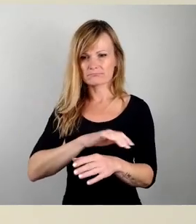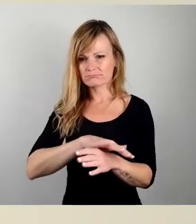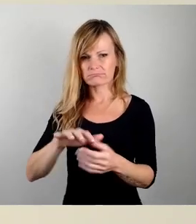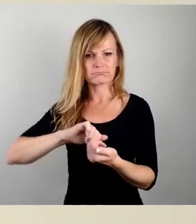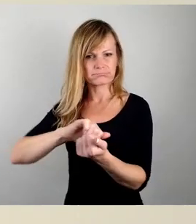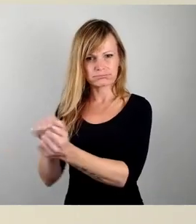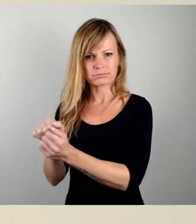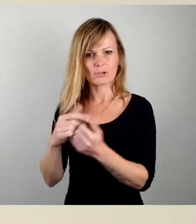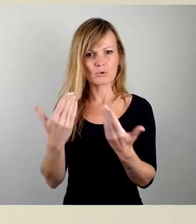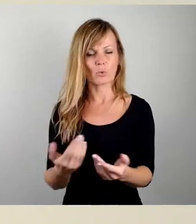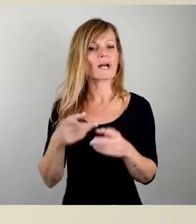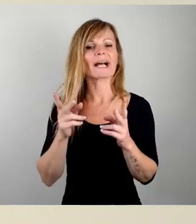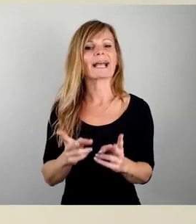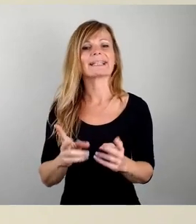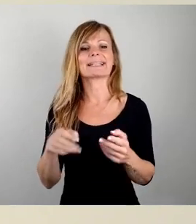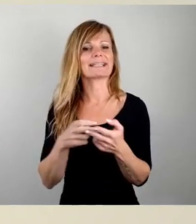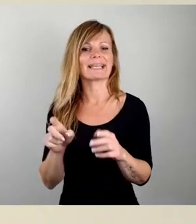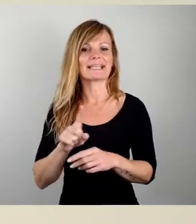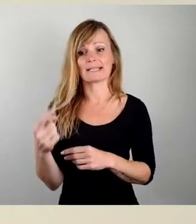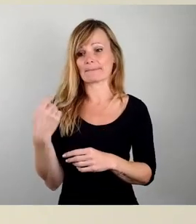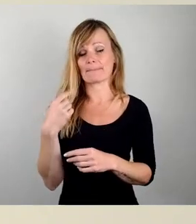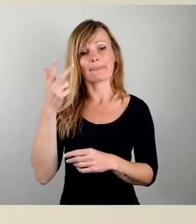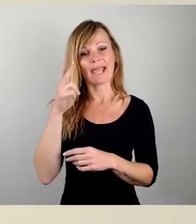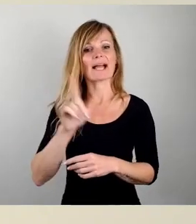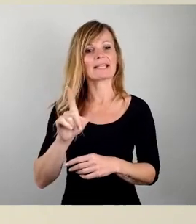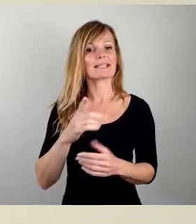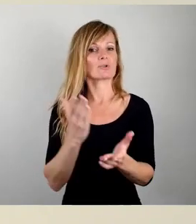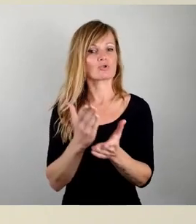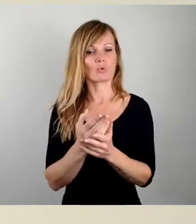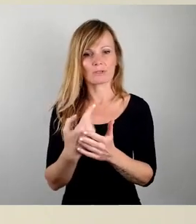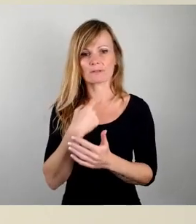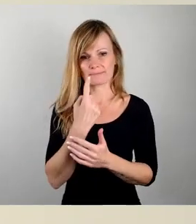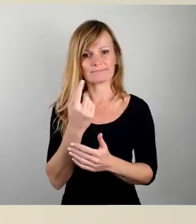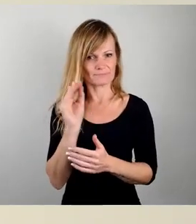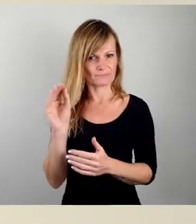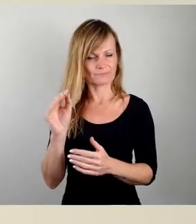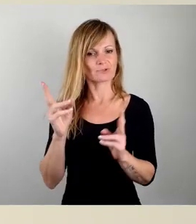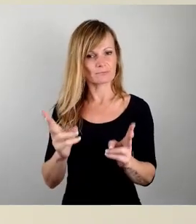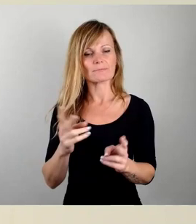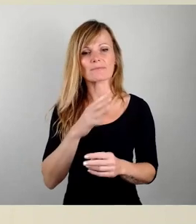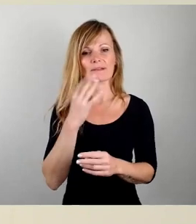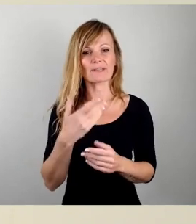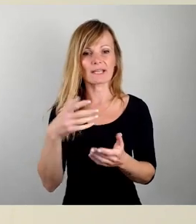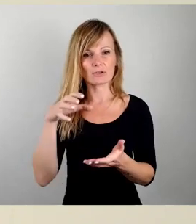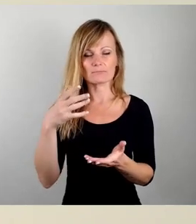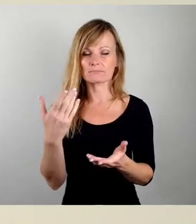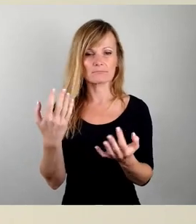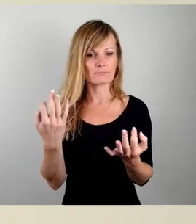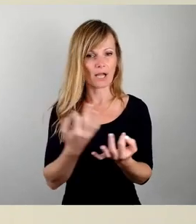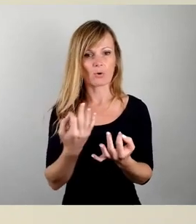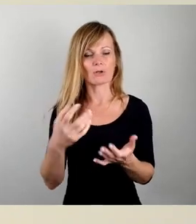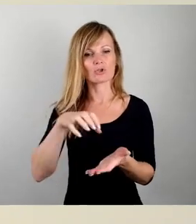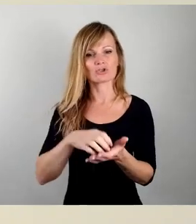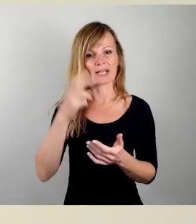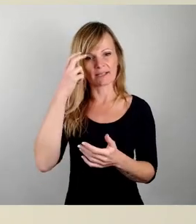Herr Licht hier hat ja schon darauf hingewiesen, es sind an vielen Stellen Stadtratsbeschlüsse erforderlich, beispielsweise wenn wir Grundstücke in die